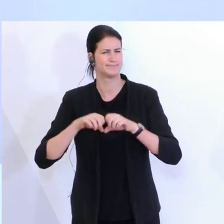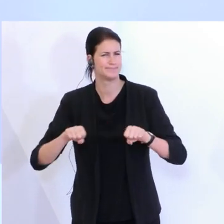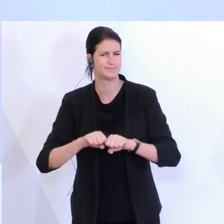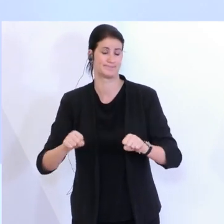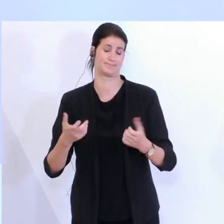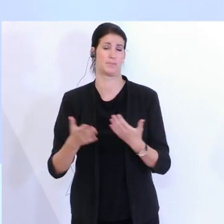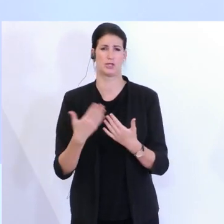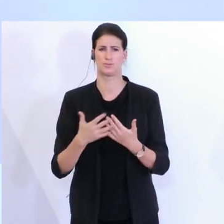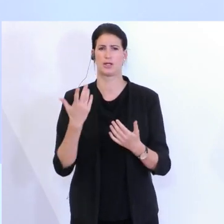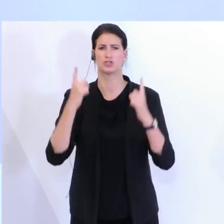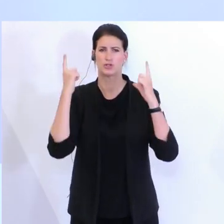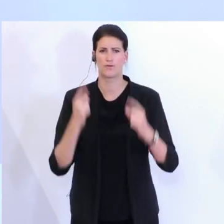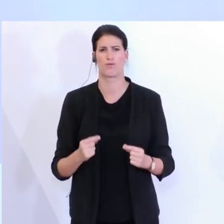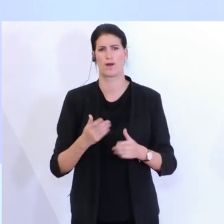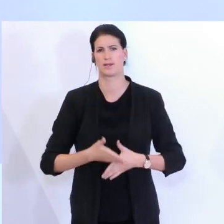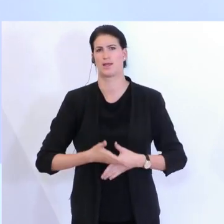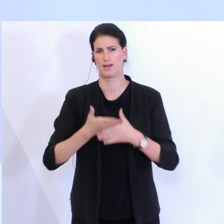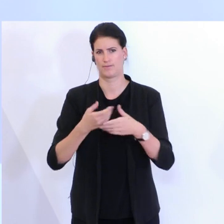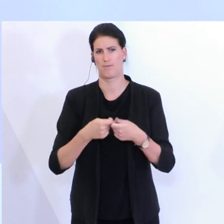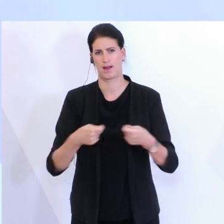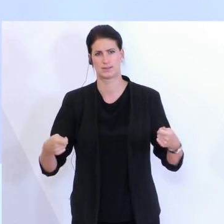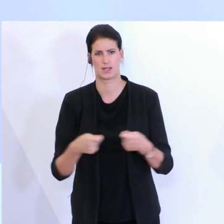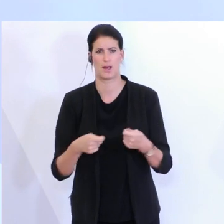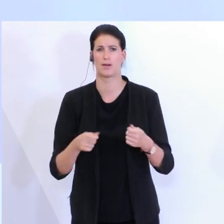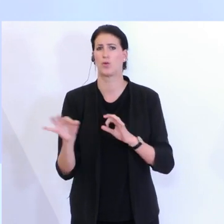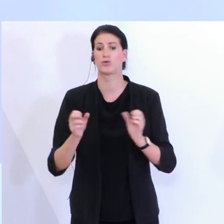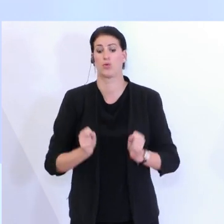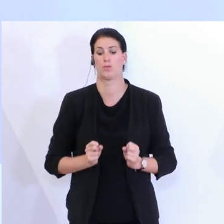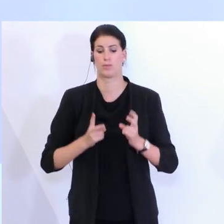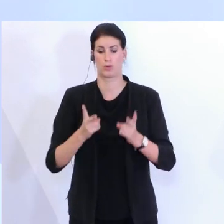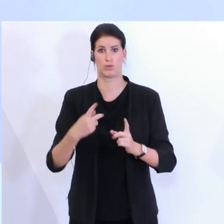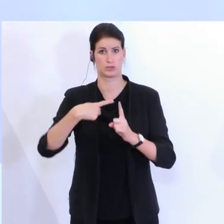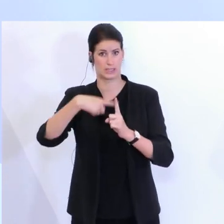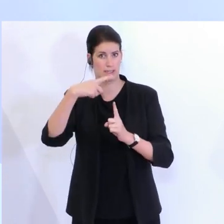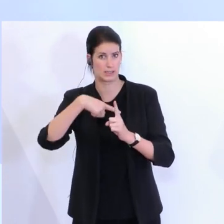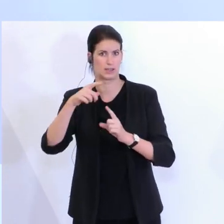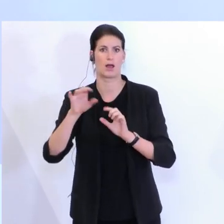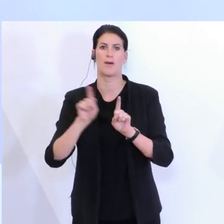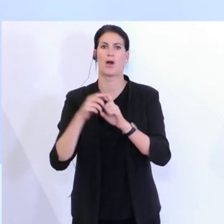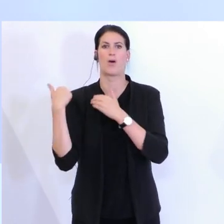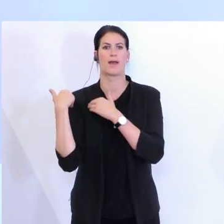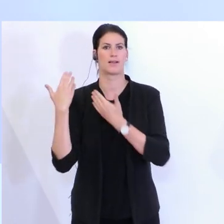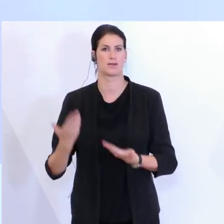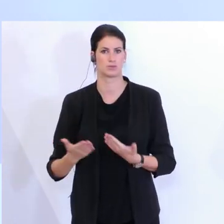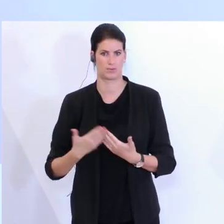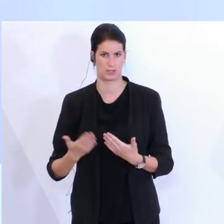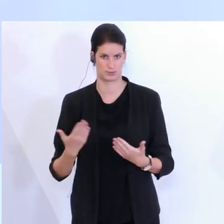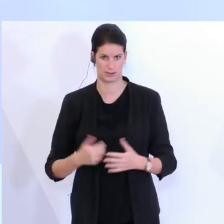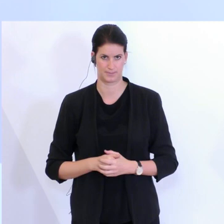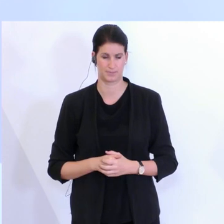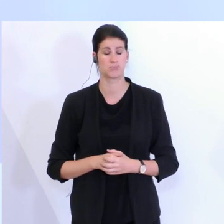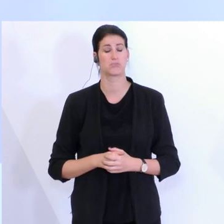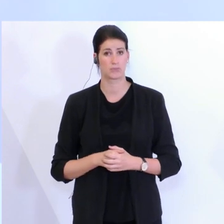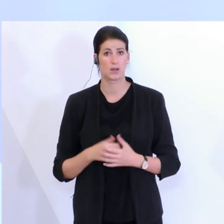Soforthilfemaßnahmen, Überbrückungskrediten bis hin zu Entlastungen wie beispielsweise im